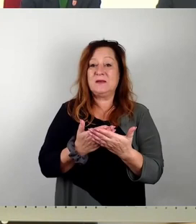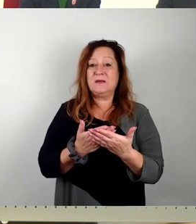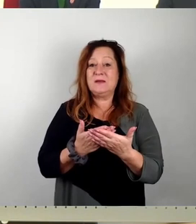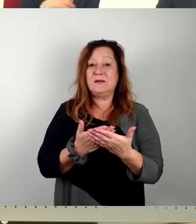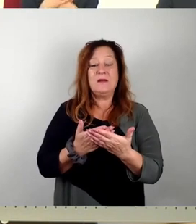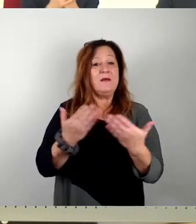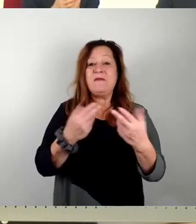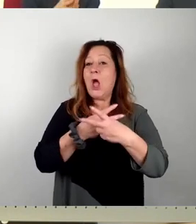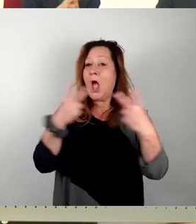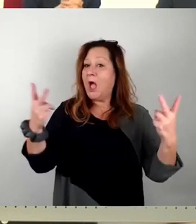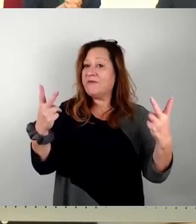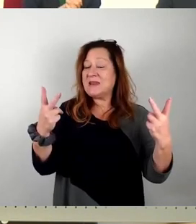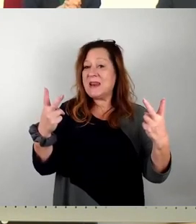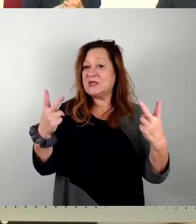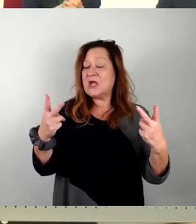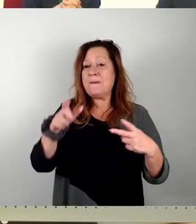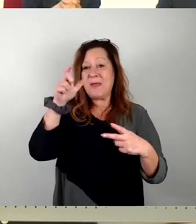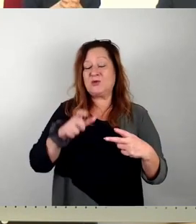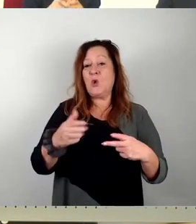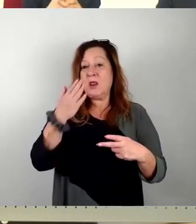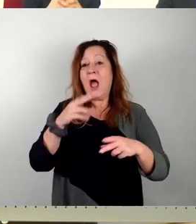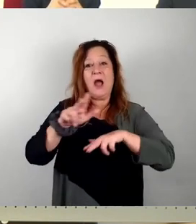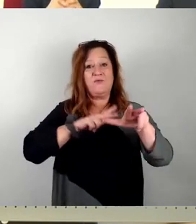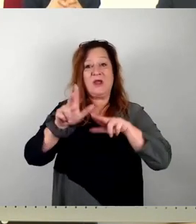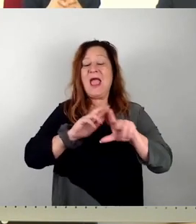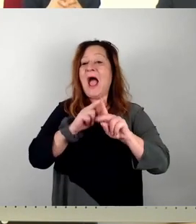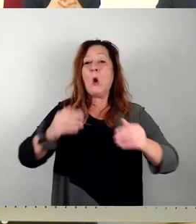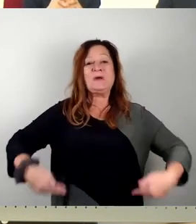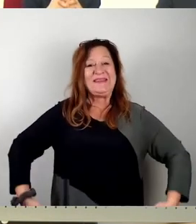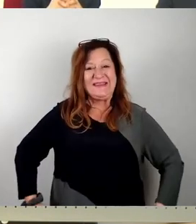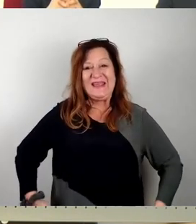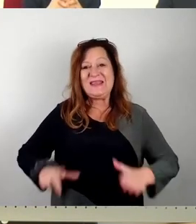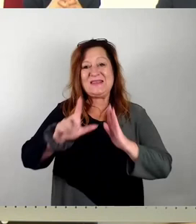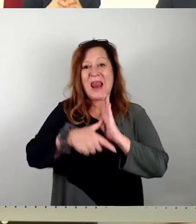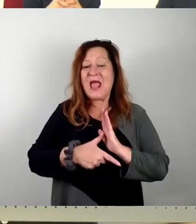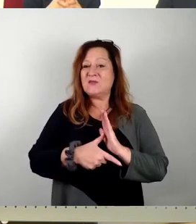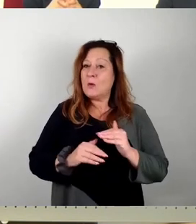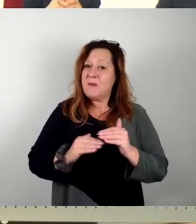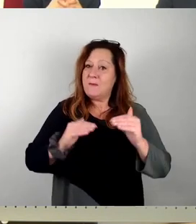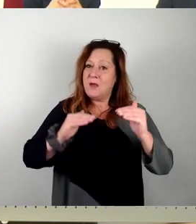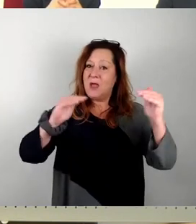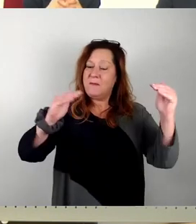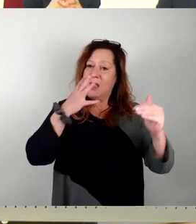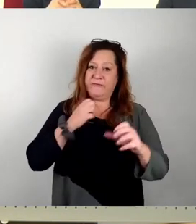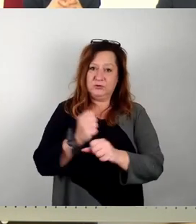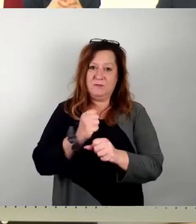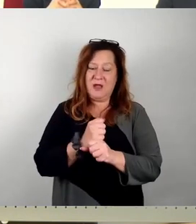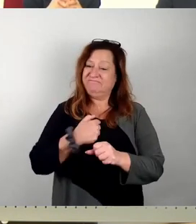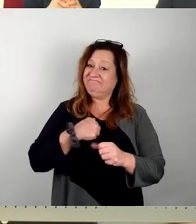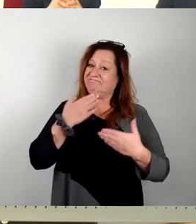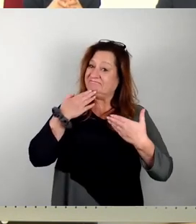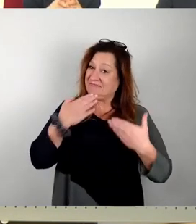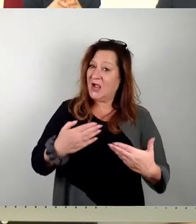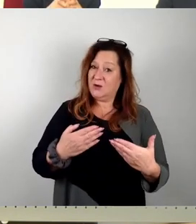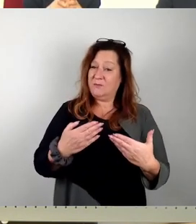Nahverkehr und soziale Dienstleistungen auszuweiten. Ich bin sehr dankbar, dass ich etwas